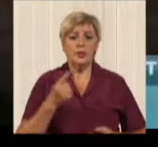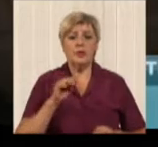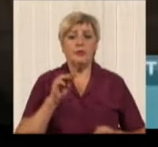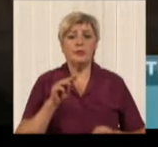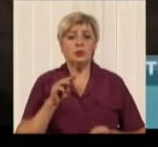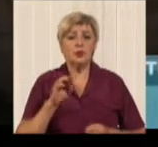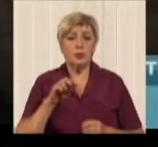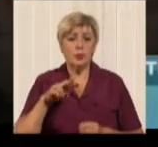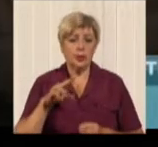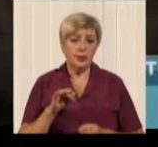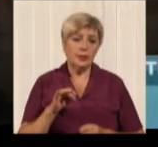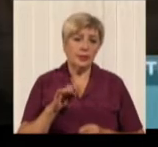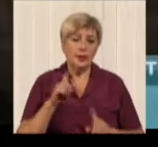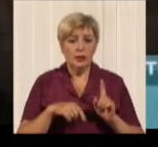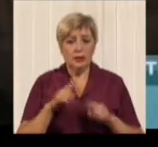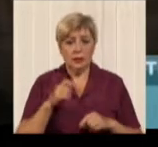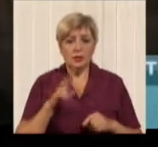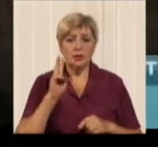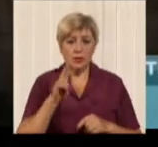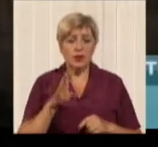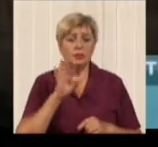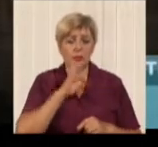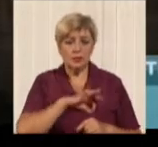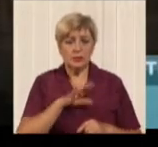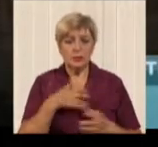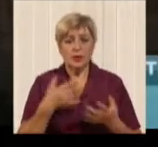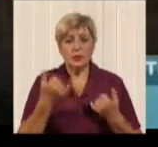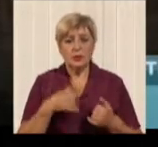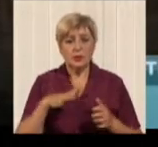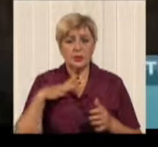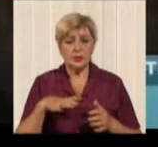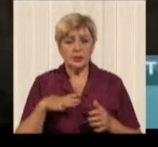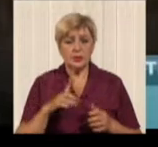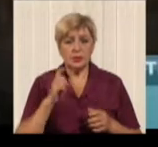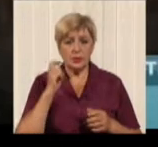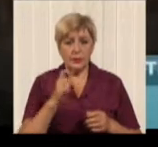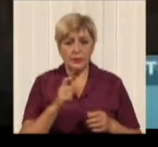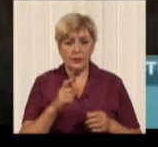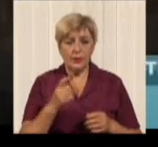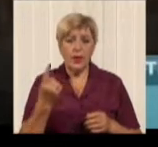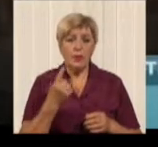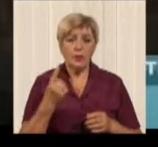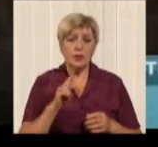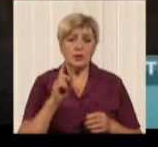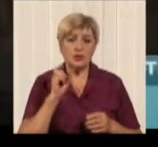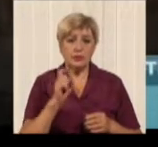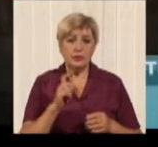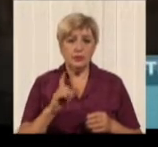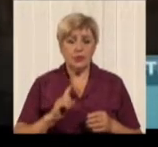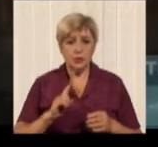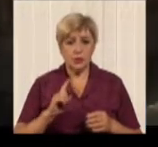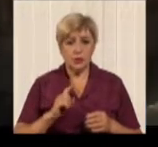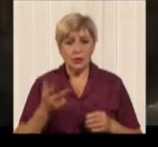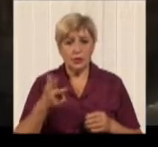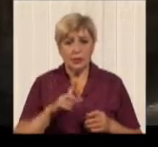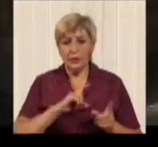Живемо ми на першому тополі, іноді тролейбусом користуємося. Ось зараз прийшлося трамваєм проїхатися. На перший трамвай очікуємо. Ось три